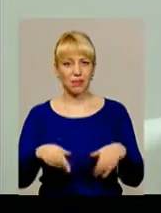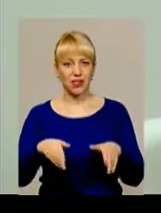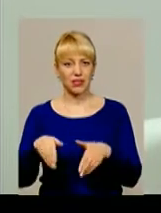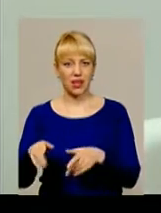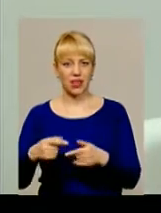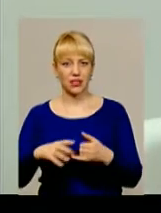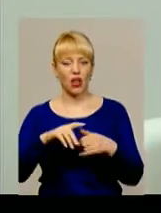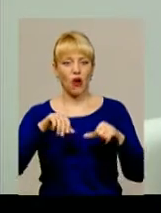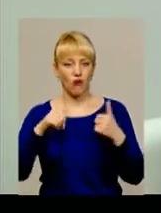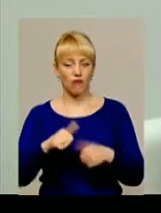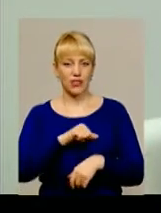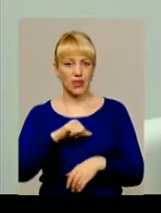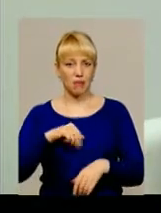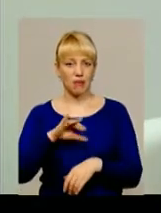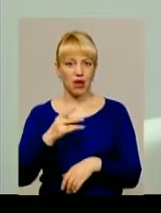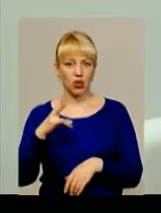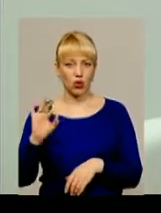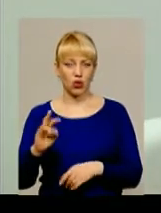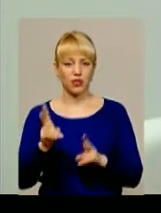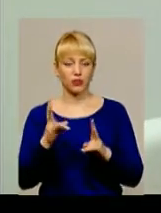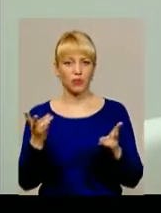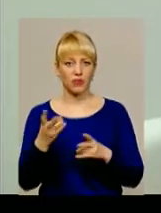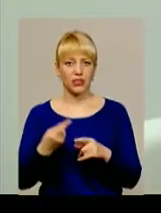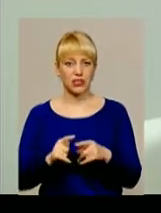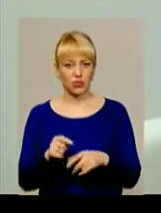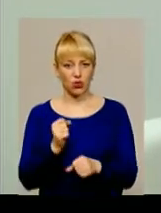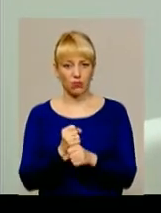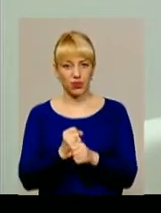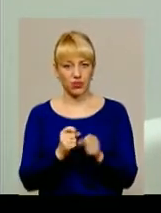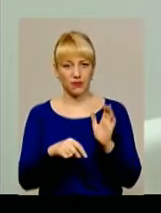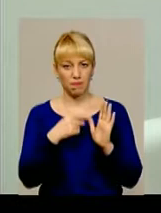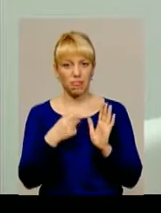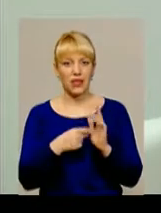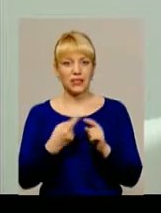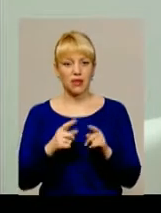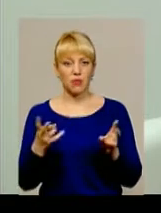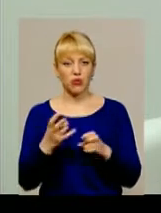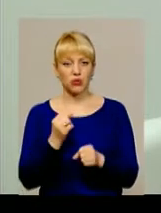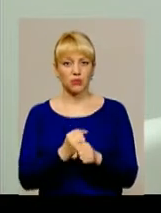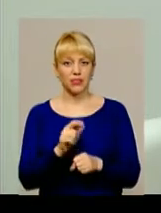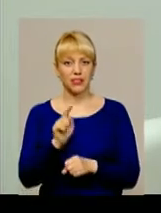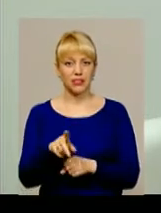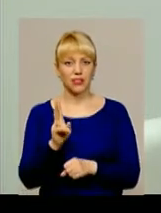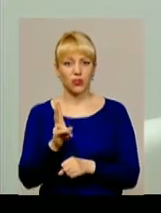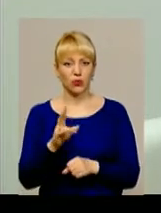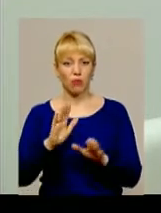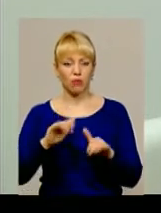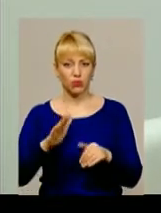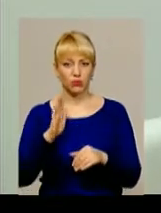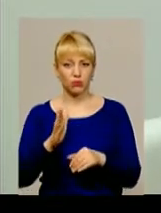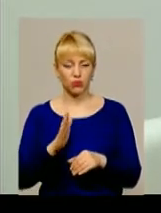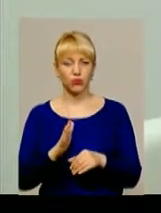Оформити саме майно. І хто має це зробити? Це мають зробити ті, хто потім стануть